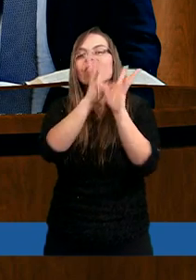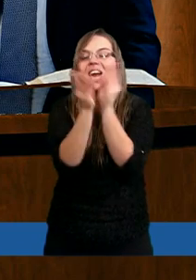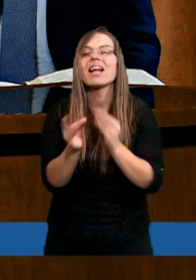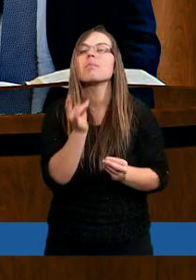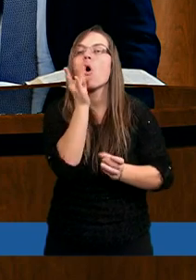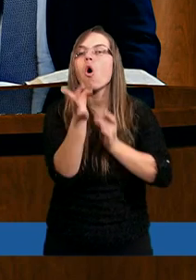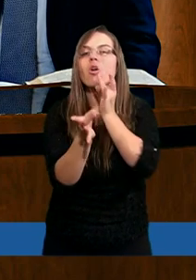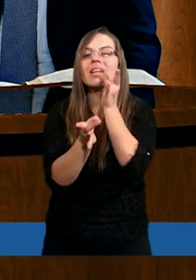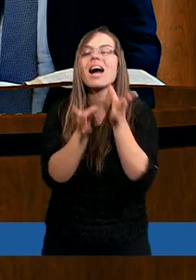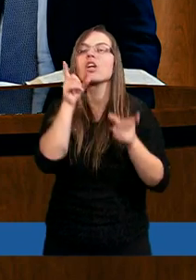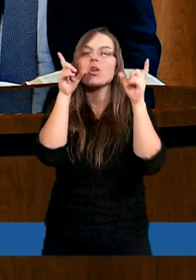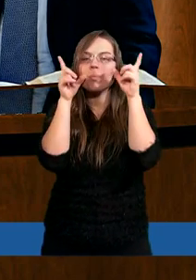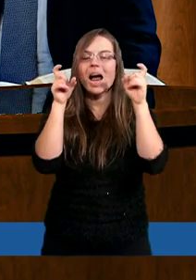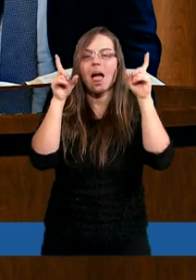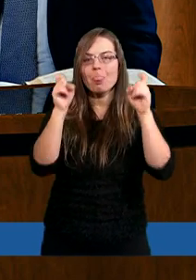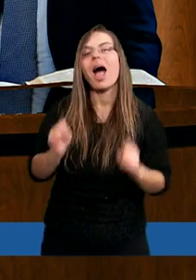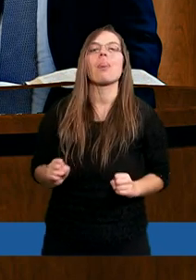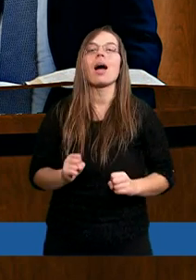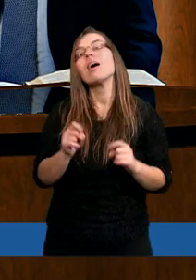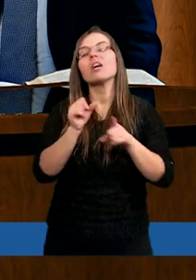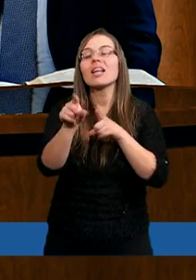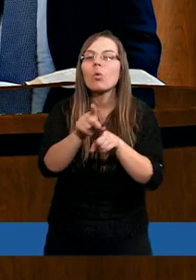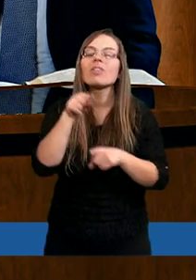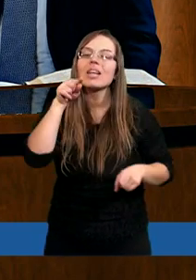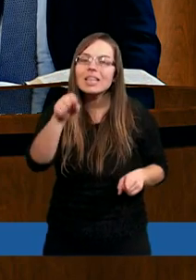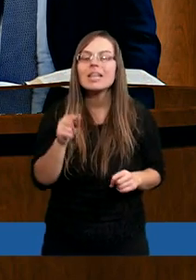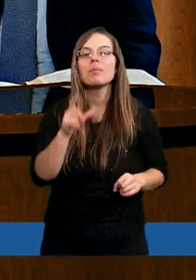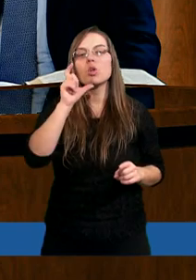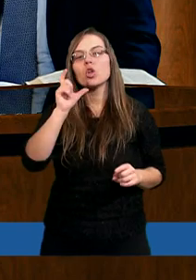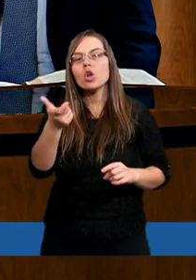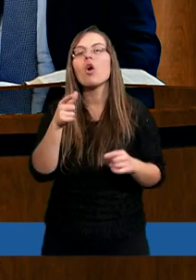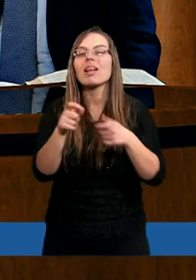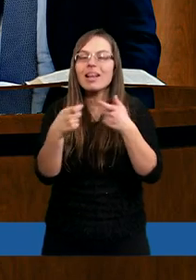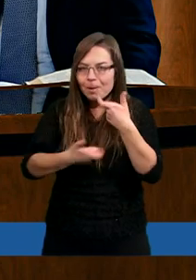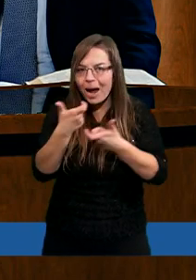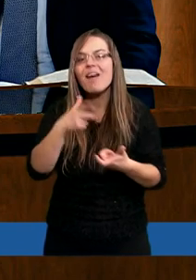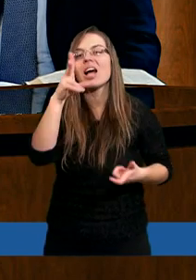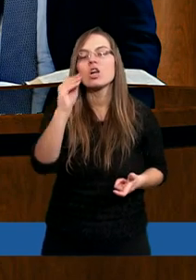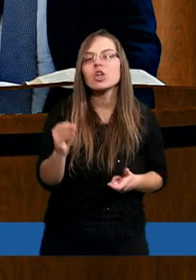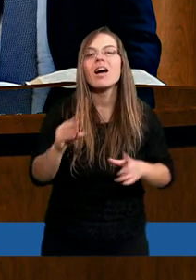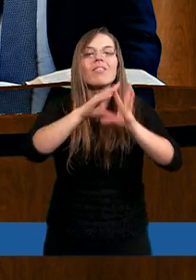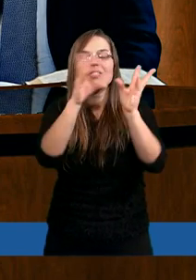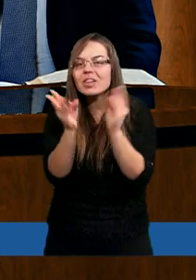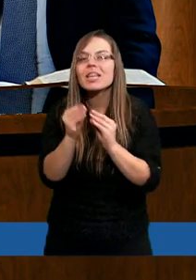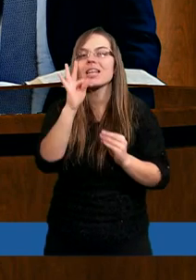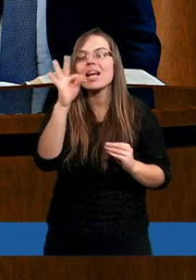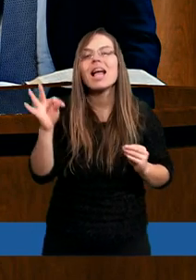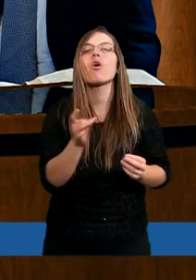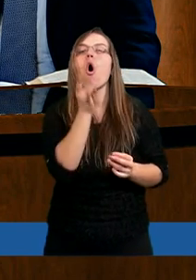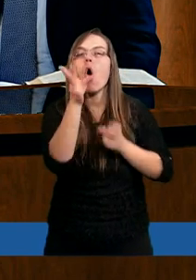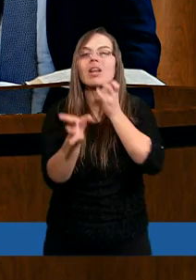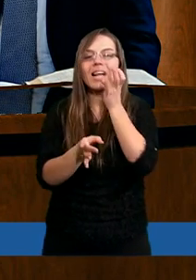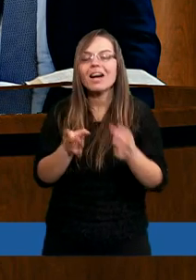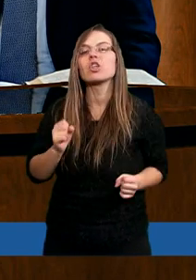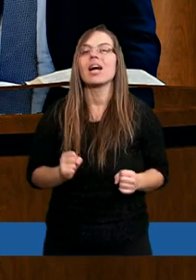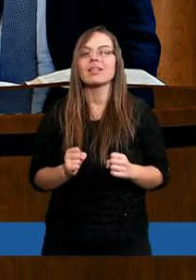oskarżeniom szatana. Jest również tym, co sprawia, że wszystkie te Jego